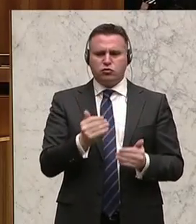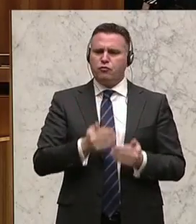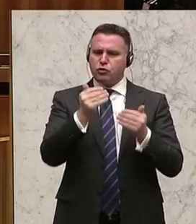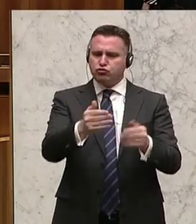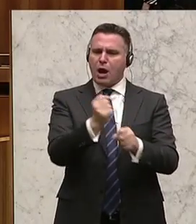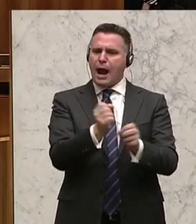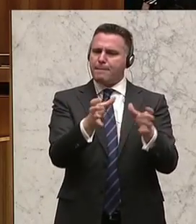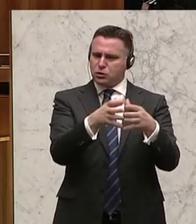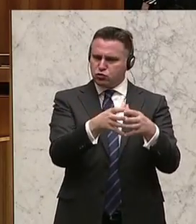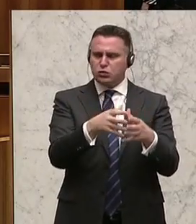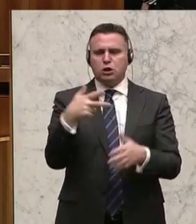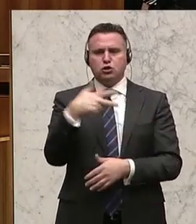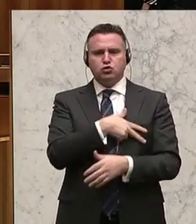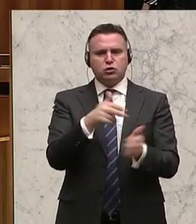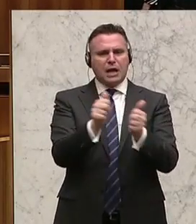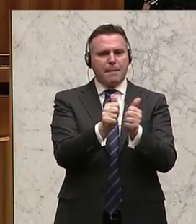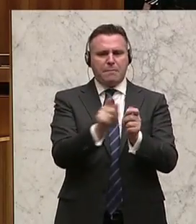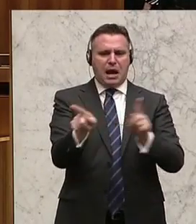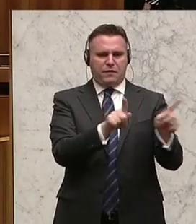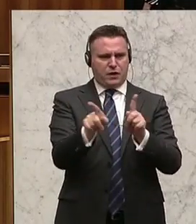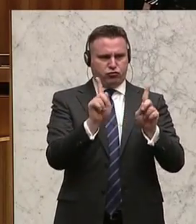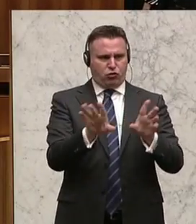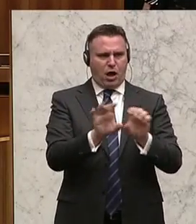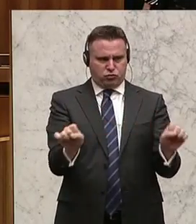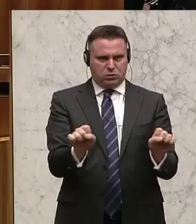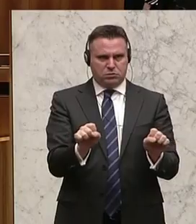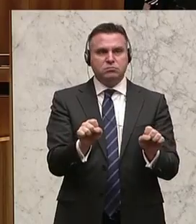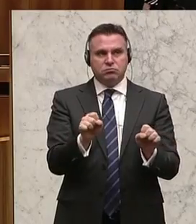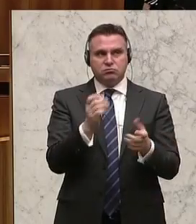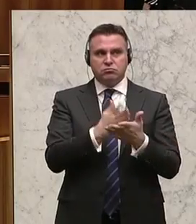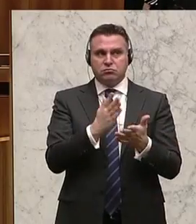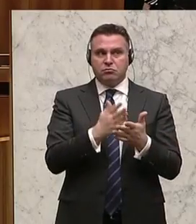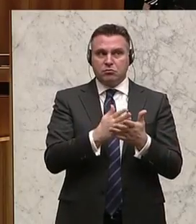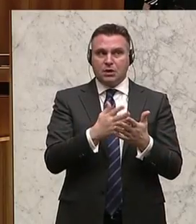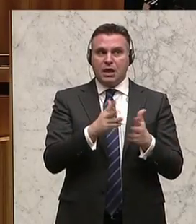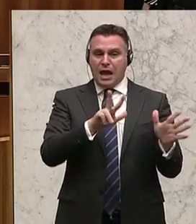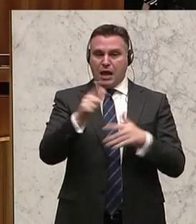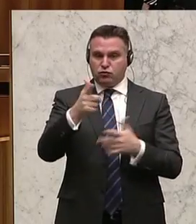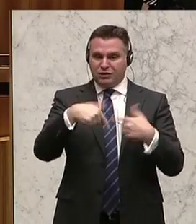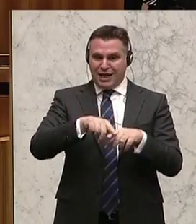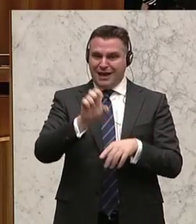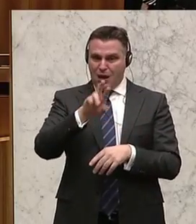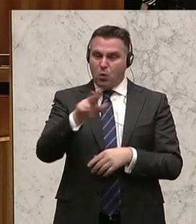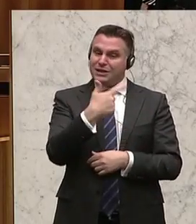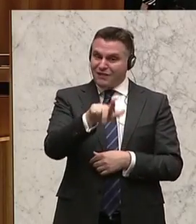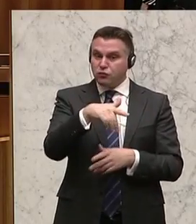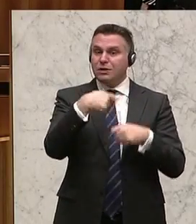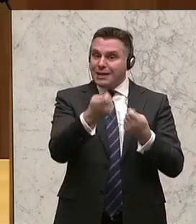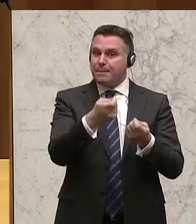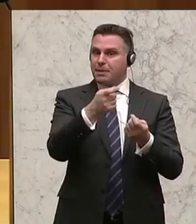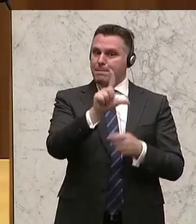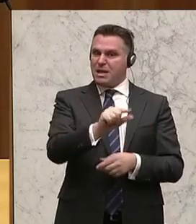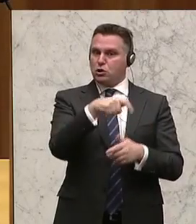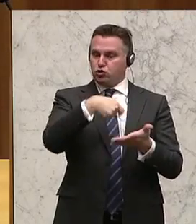in eine Arbeitsgruppe, wieder an die Sozialpartner ausgelagert, obwohl es in 22 von 28 EU-Ländern gesetzliche Mindestlöhne gibt.